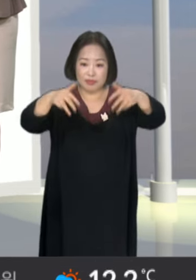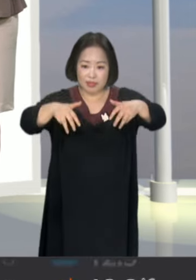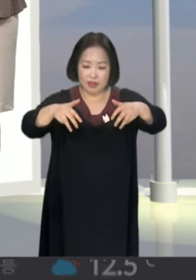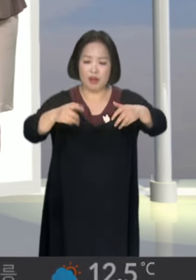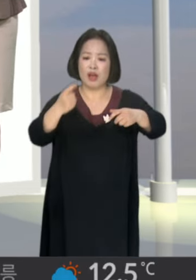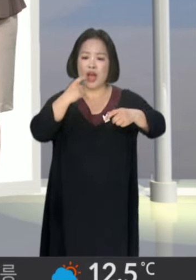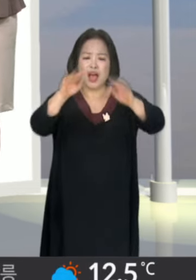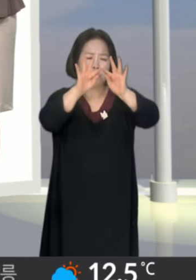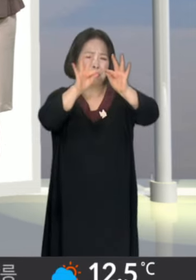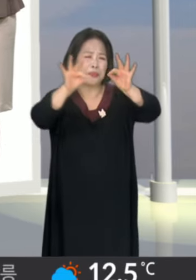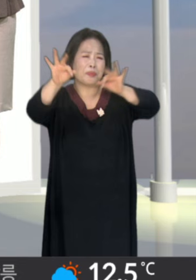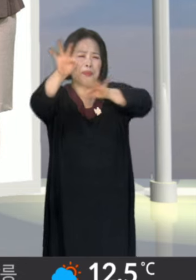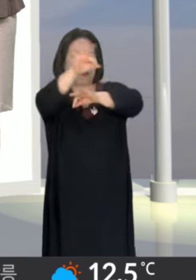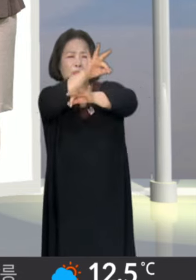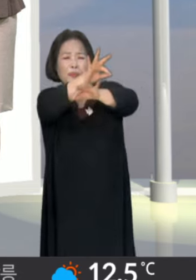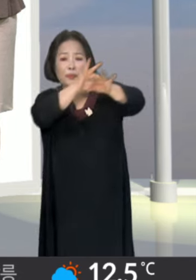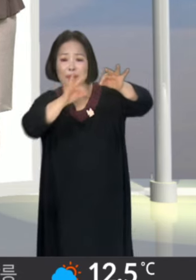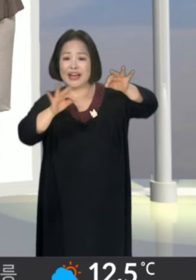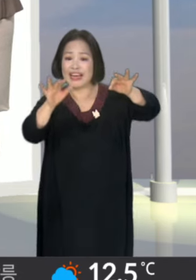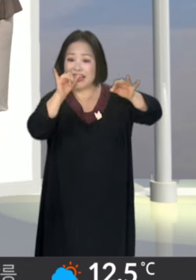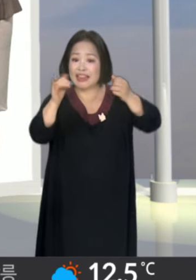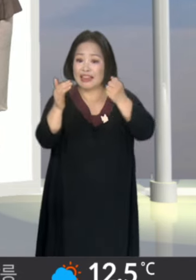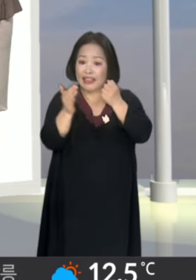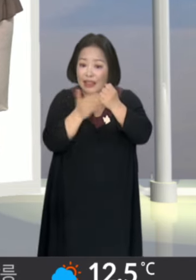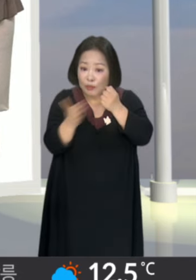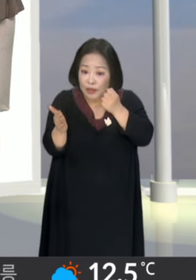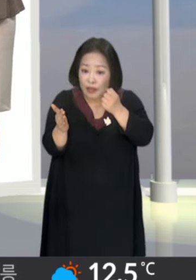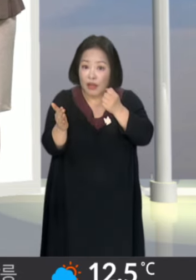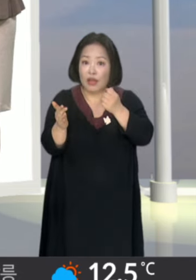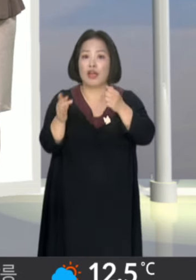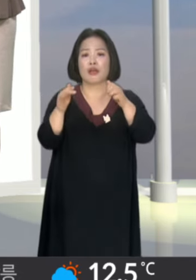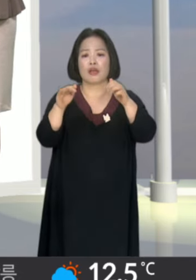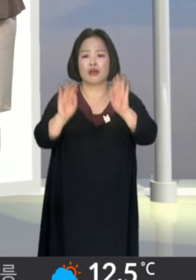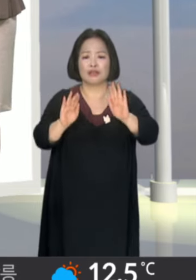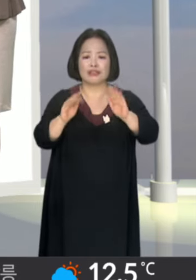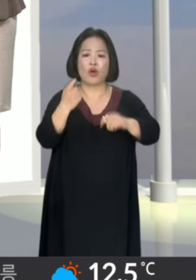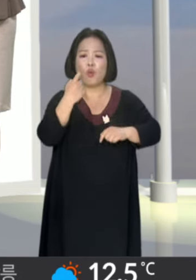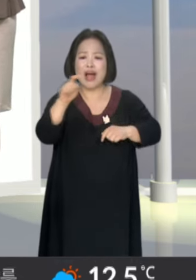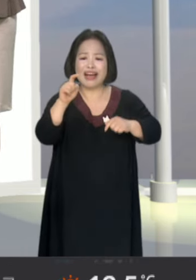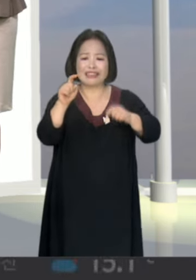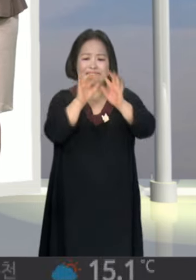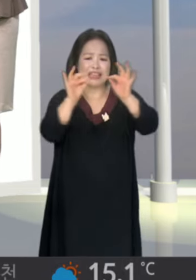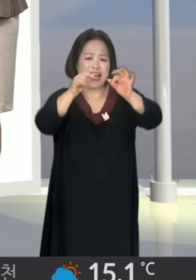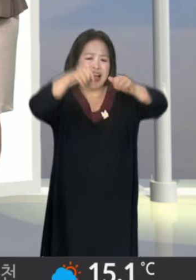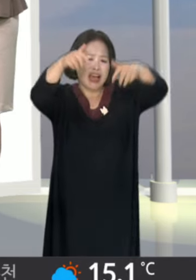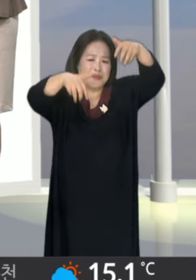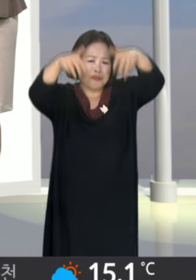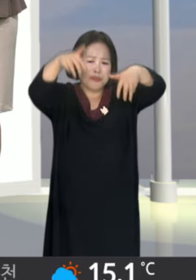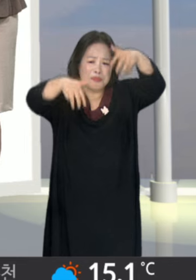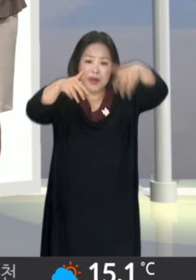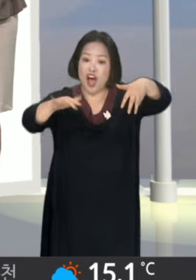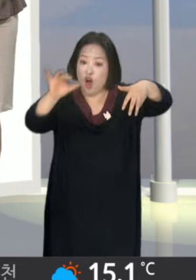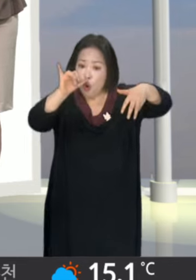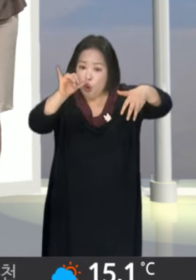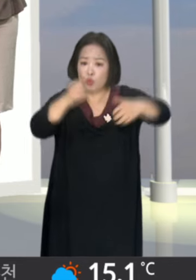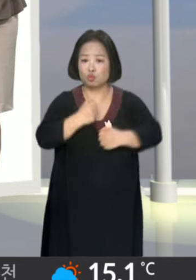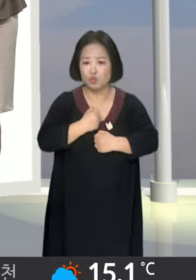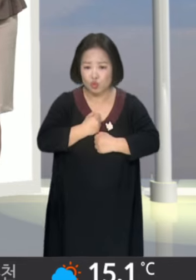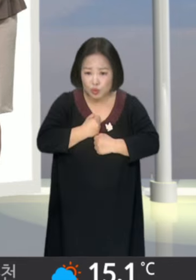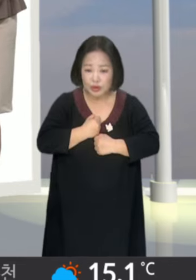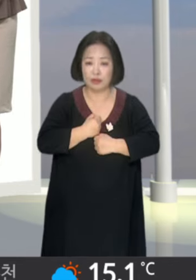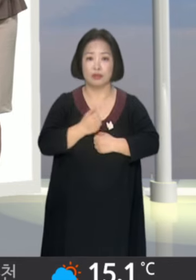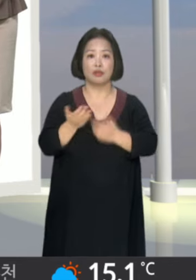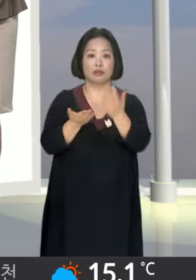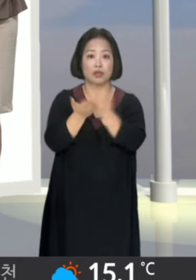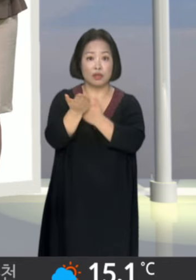황사에 영향이 더해질 가능성도 있어서 무엇보다 내리는 황사비에 주의가 필요하겠습니다. 내일 제주